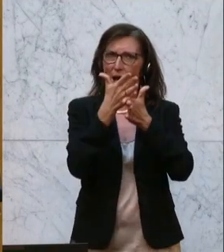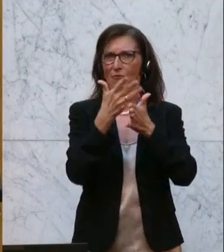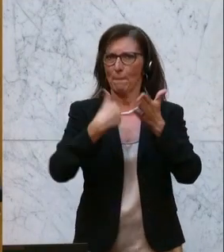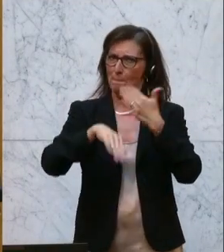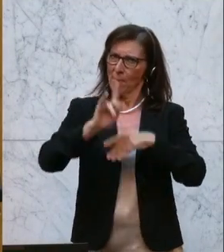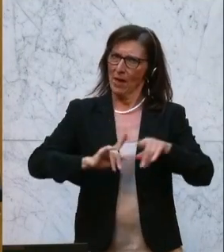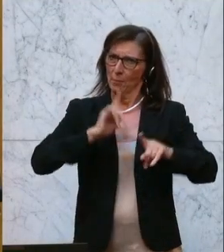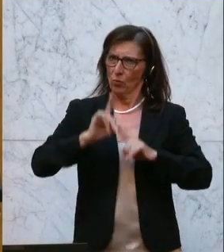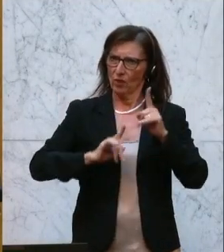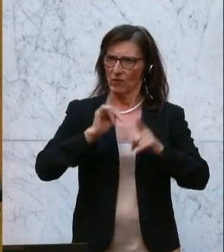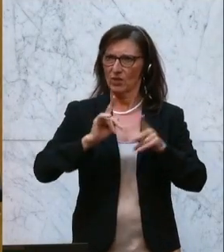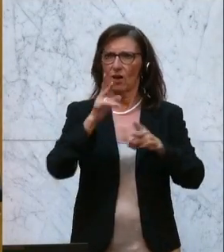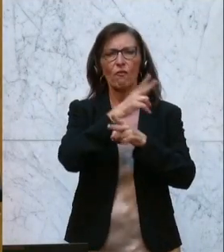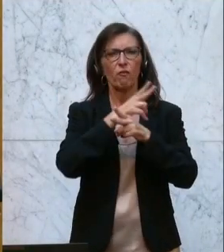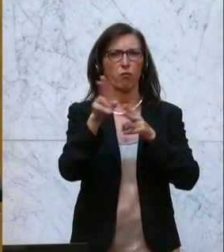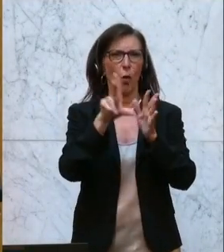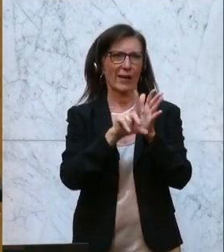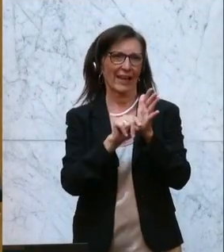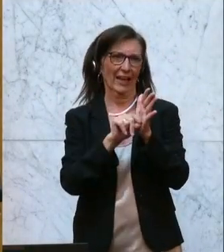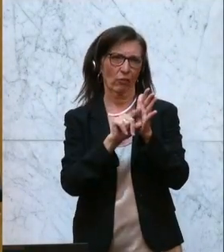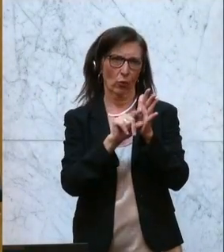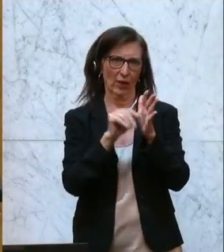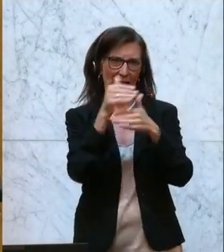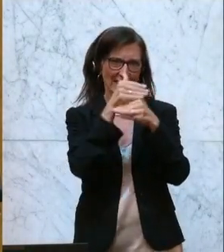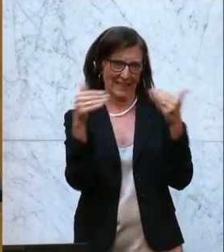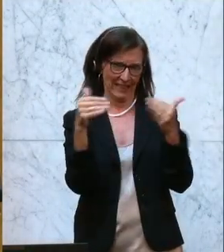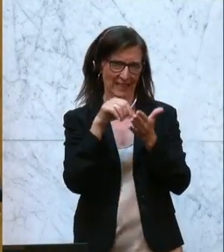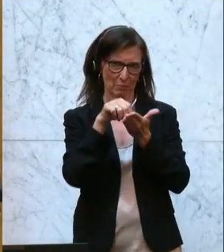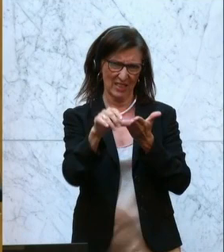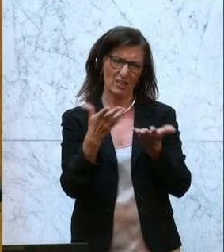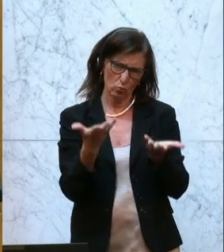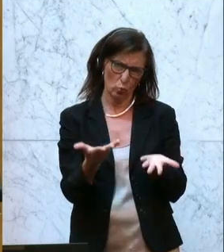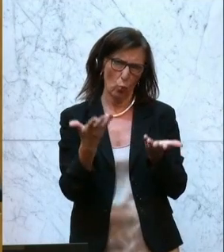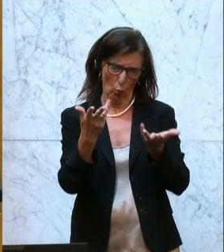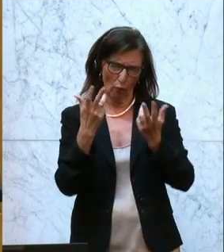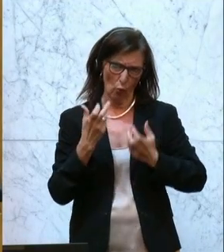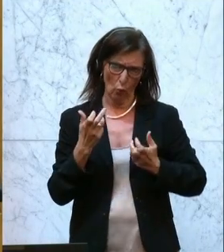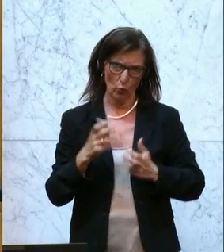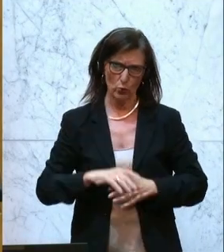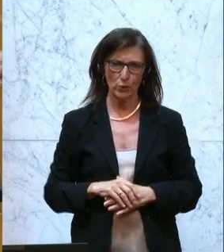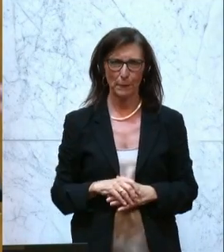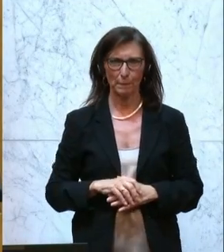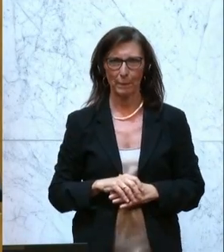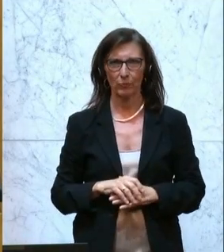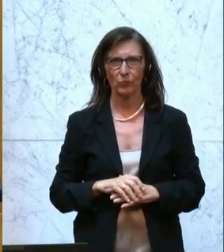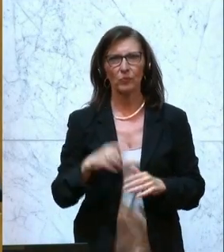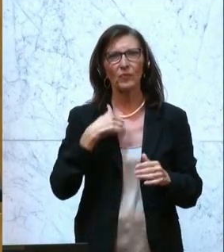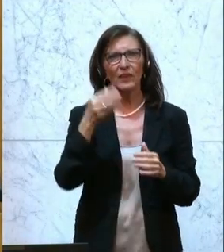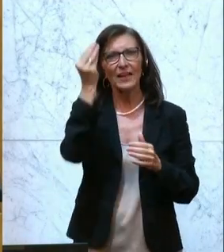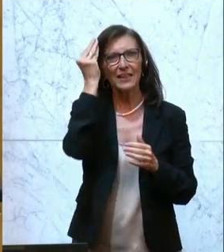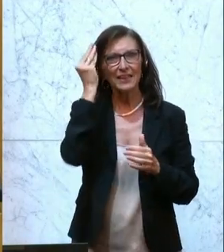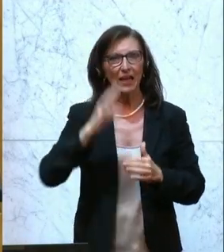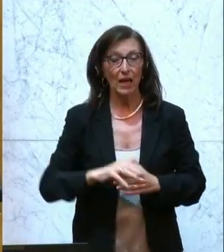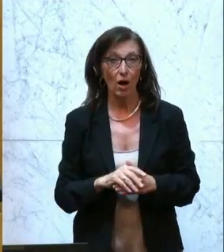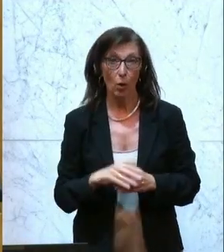Geringfügigkeitsgrenze zu zahlen. Das wäre eigentlich wünschenswert, wenn das gelingen würde. Ja, ich glaube, dass es auch,